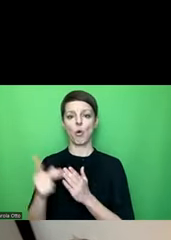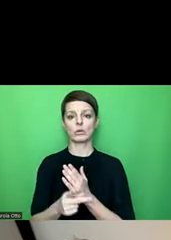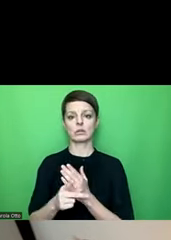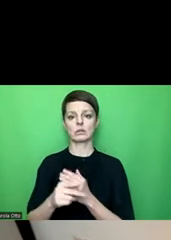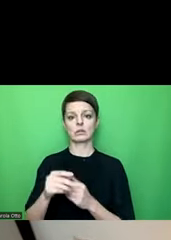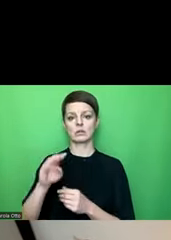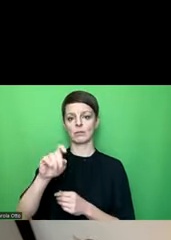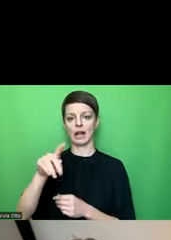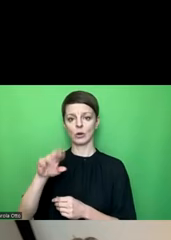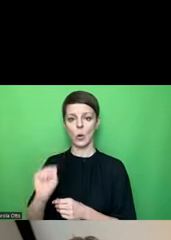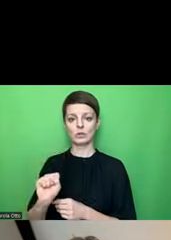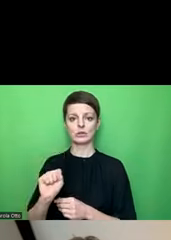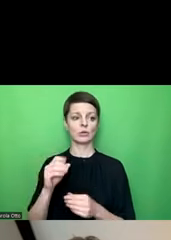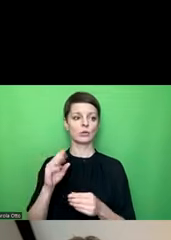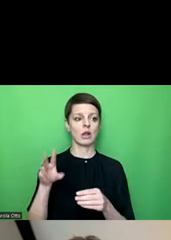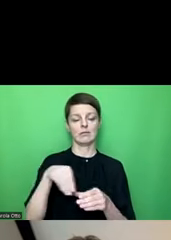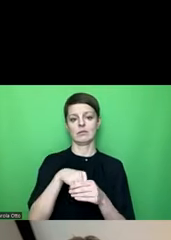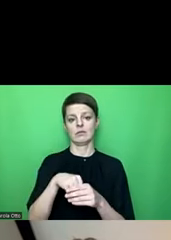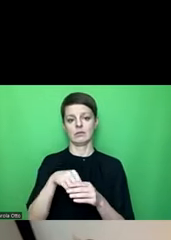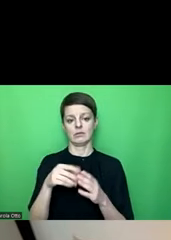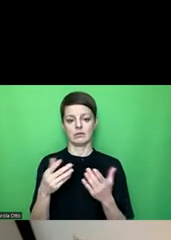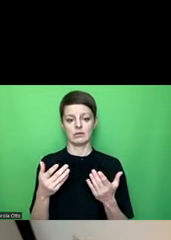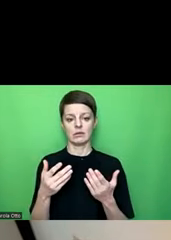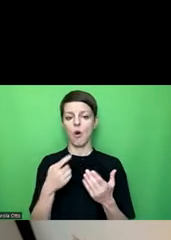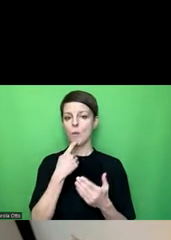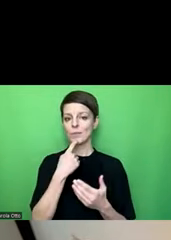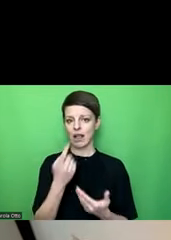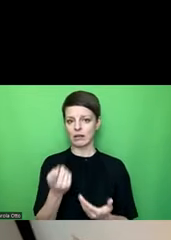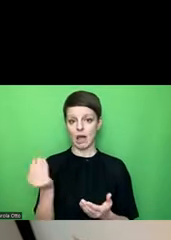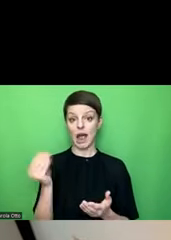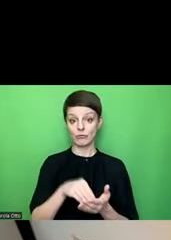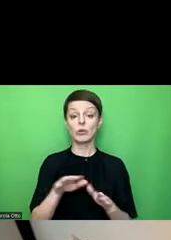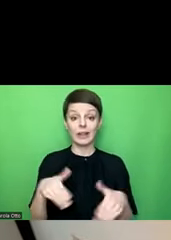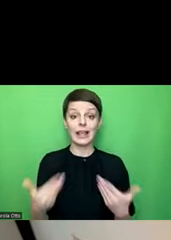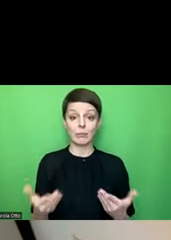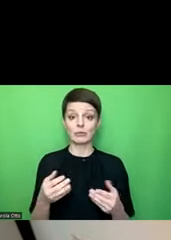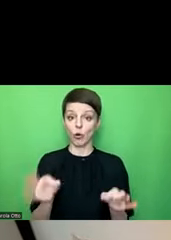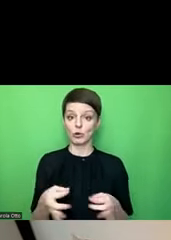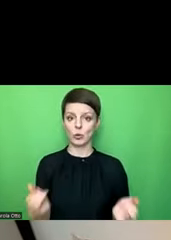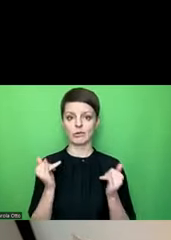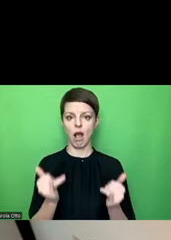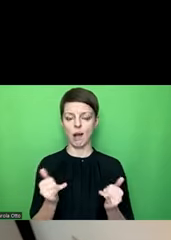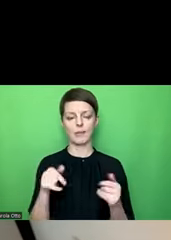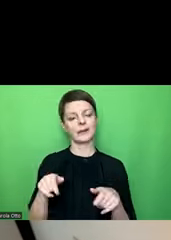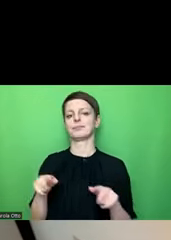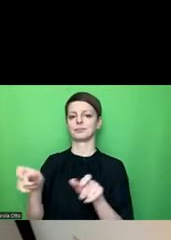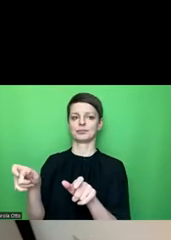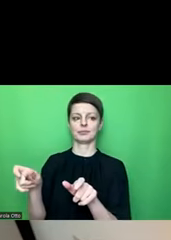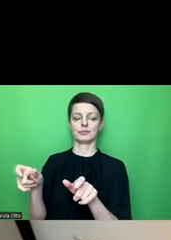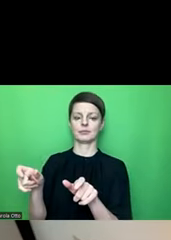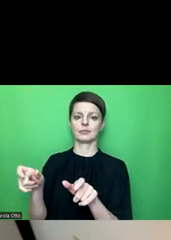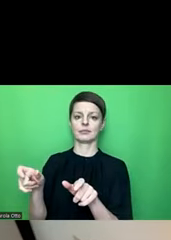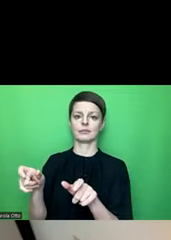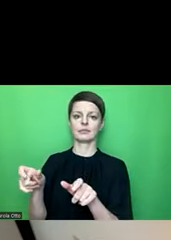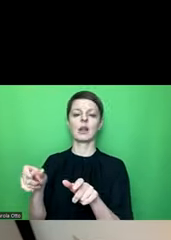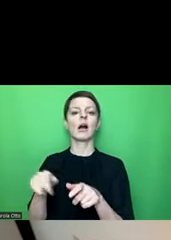hat. Also es gibt in Excel auch die Funktion Objekteinfüge. Das schließen wir hier aus und wir schließen